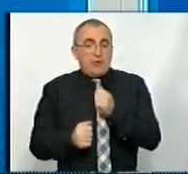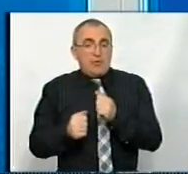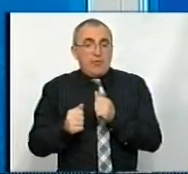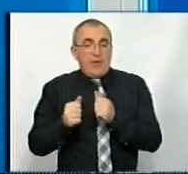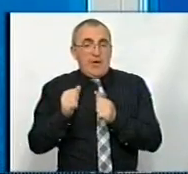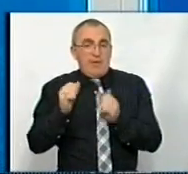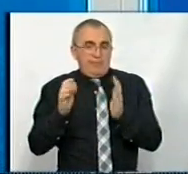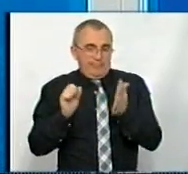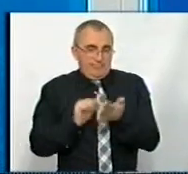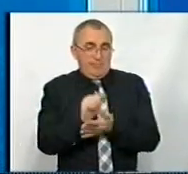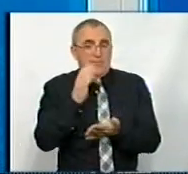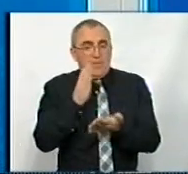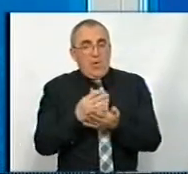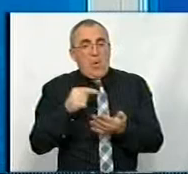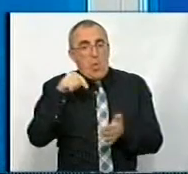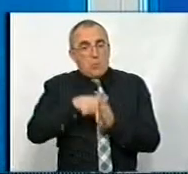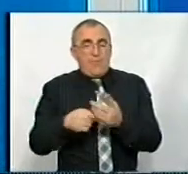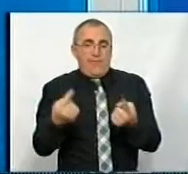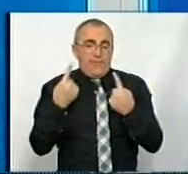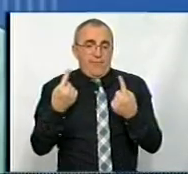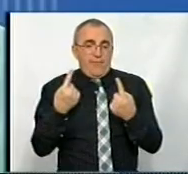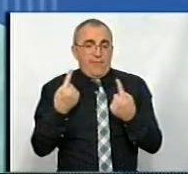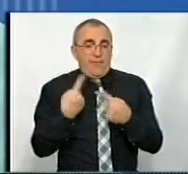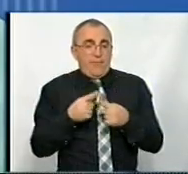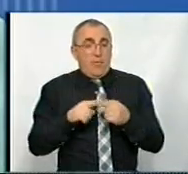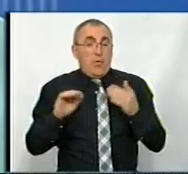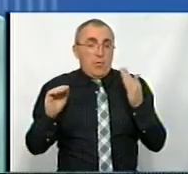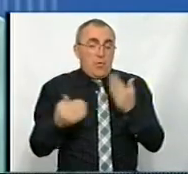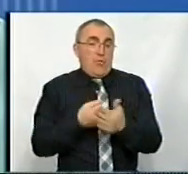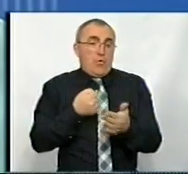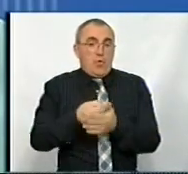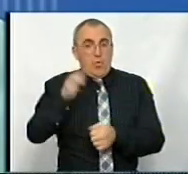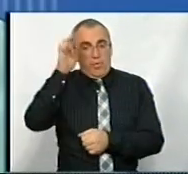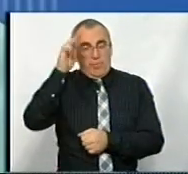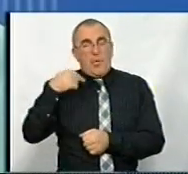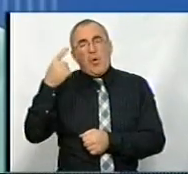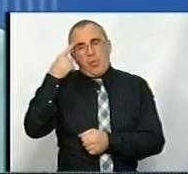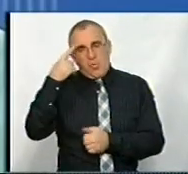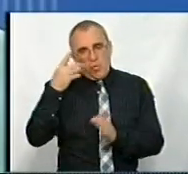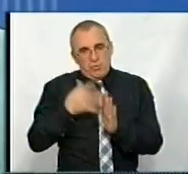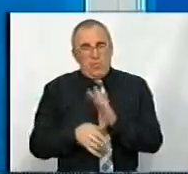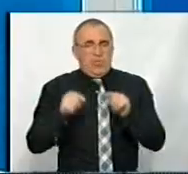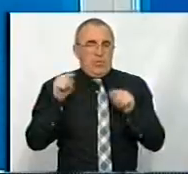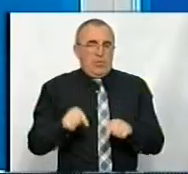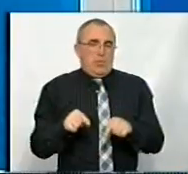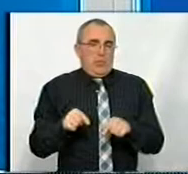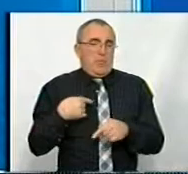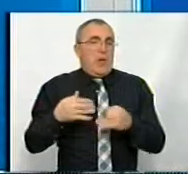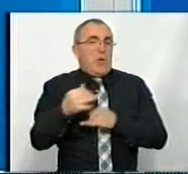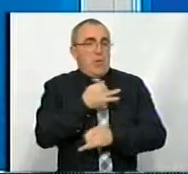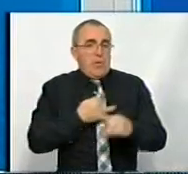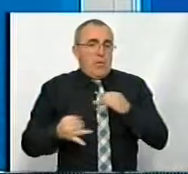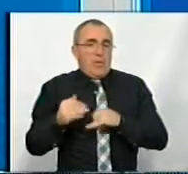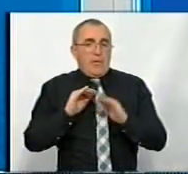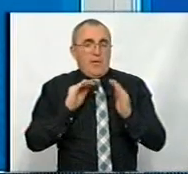є ознакою дуже великого… Але це ж знову питання до держави, власне, ми розуміємо. Тут, в принципі, ми говоримо о